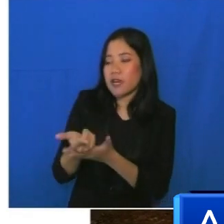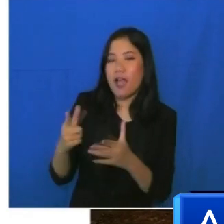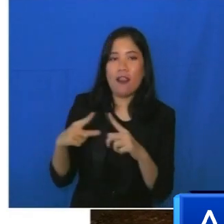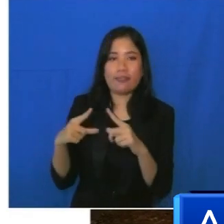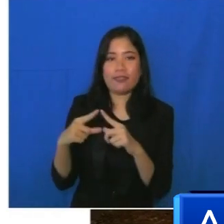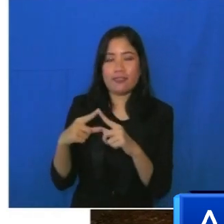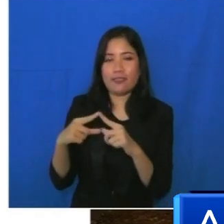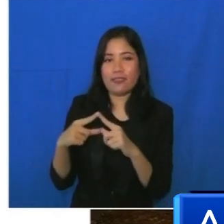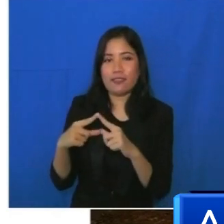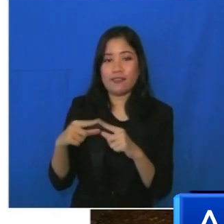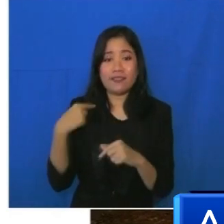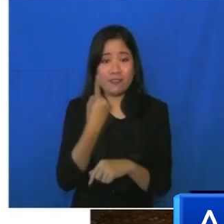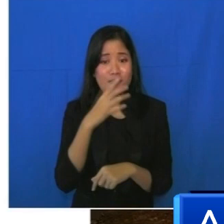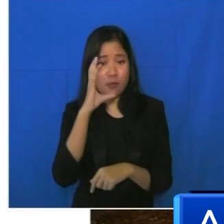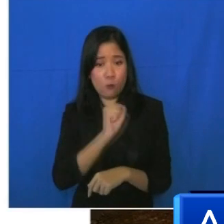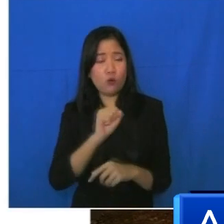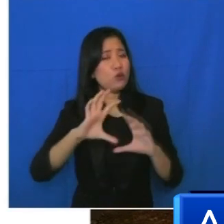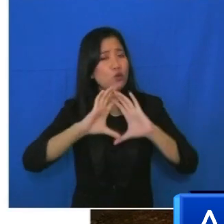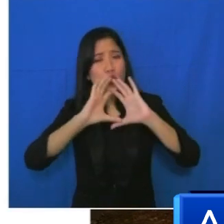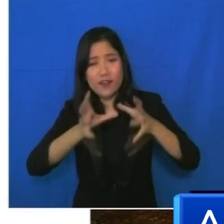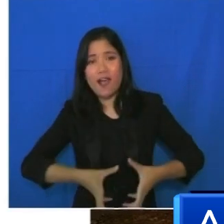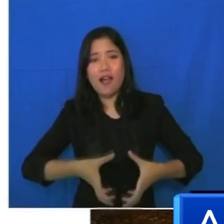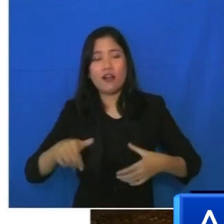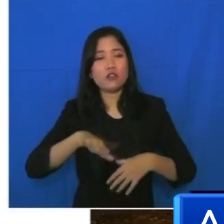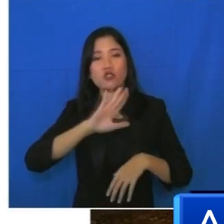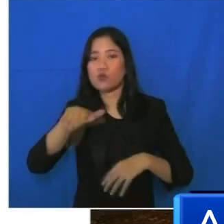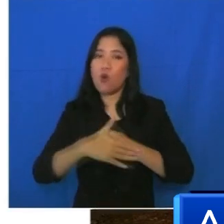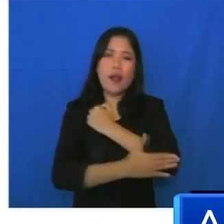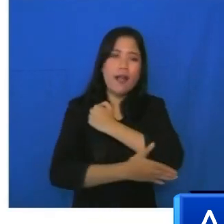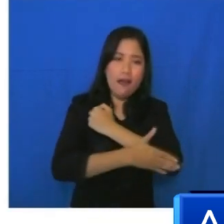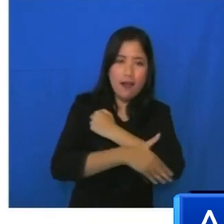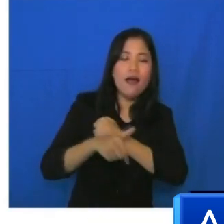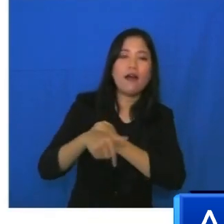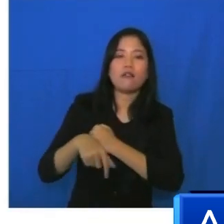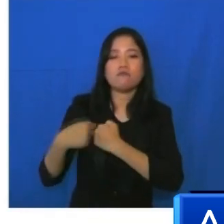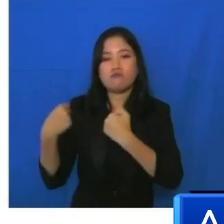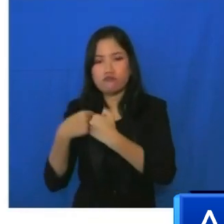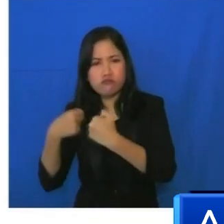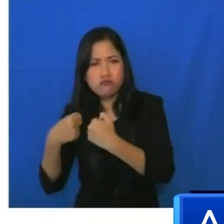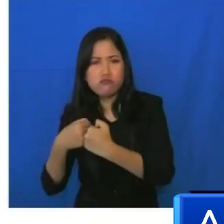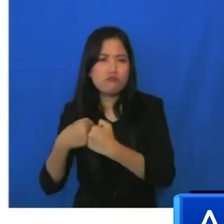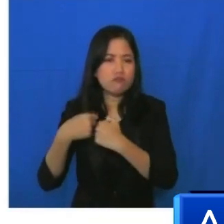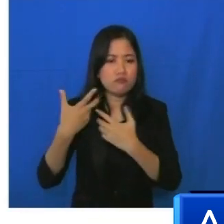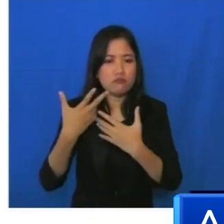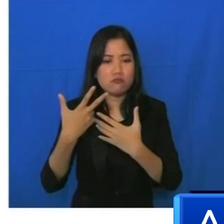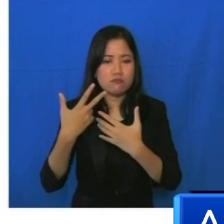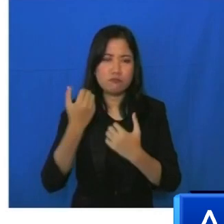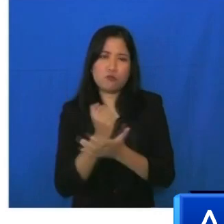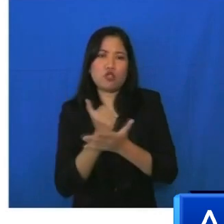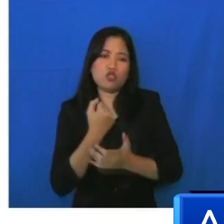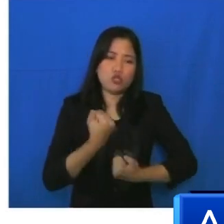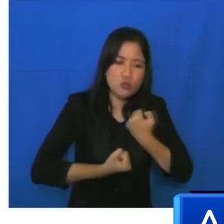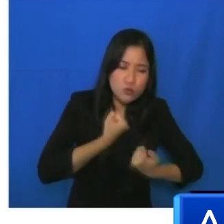tahu saat ini, di dunia hampir semuanya negara bertempur, tanda kutip, mencari alat-alat ini,